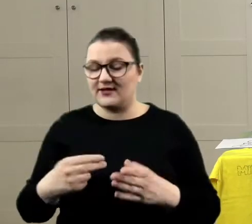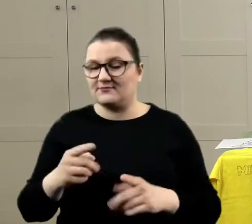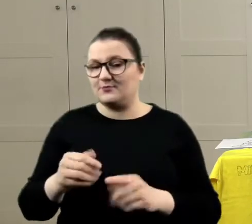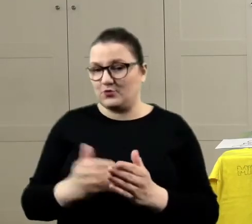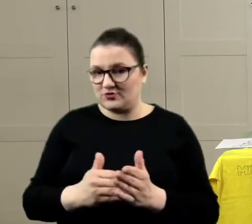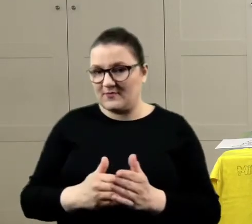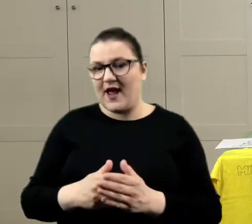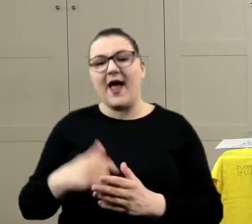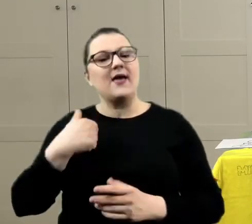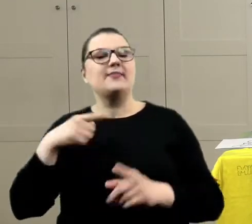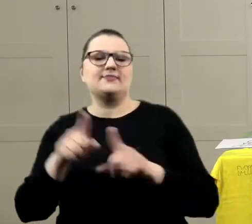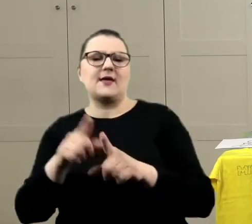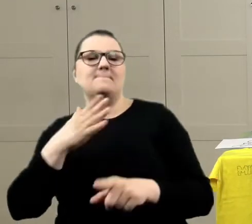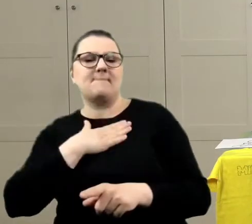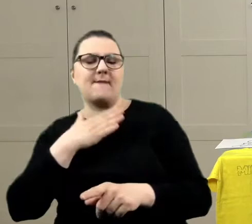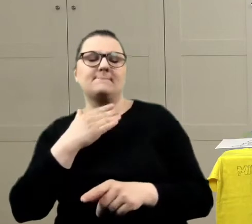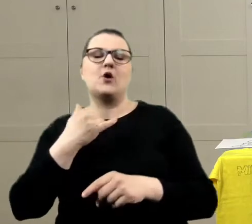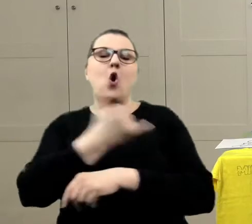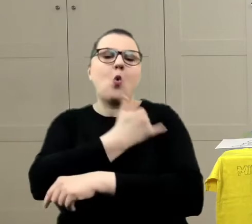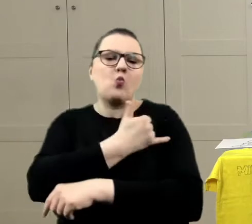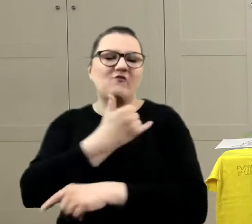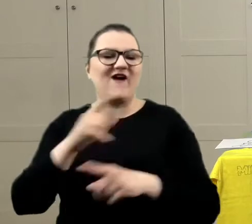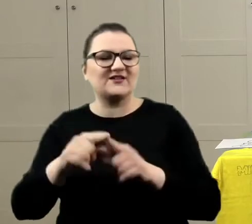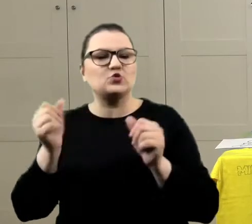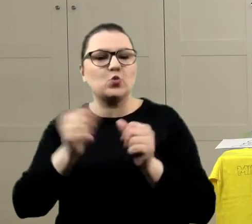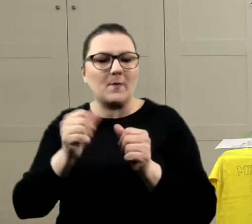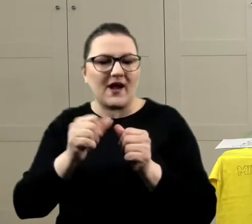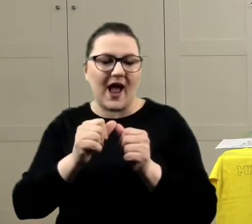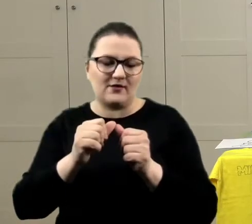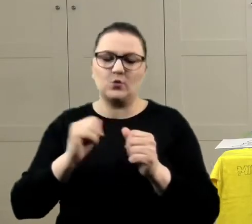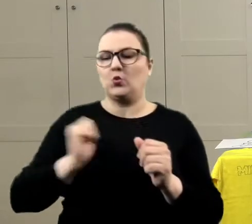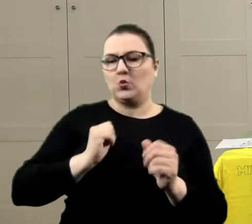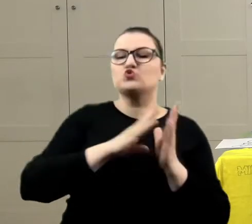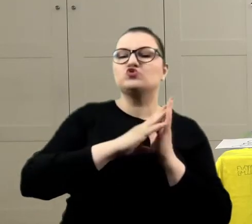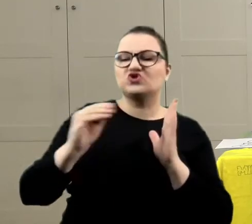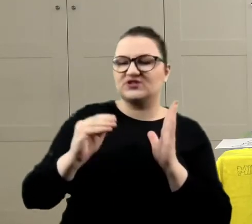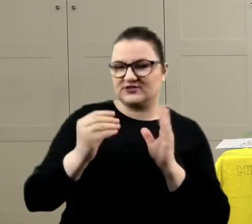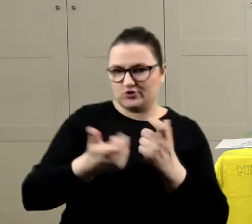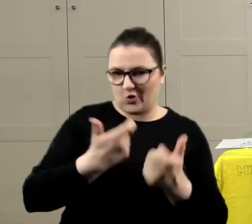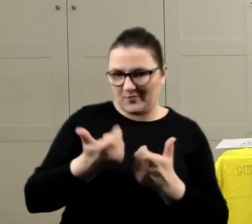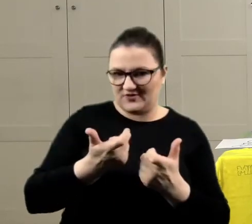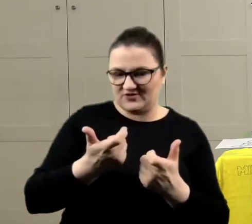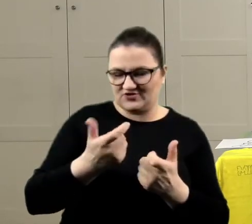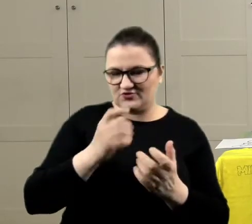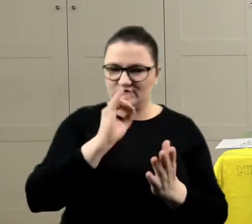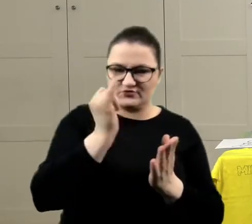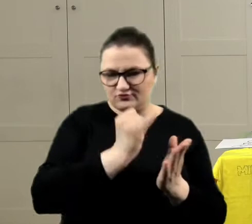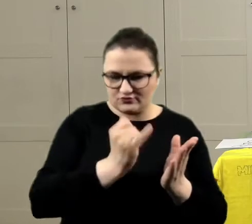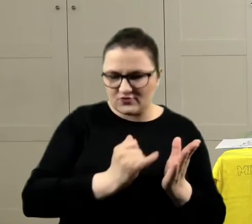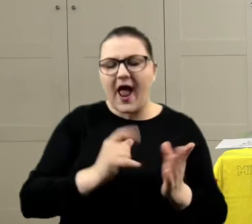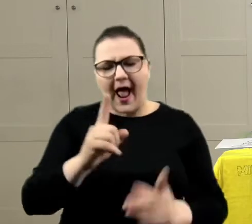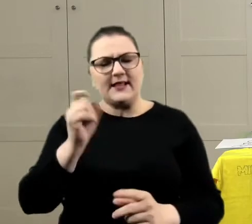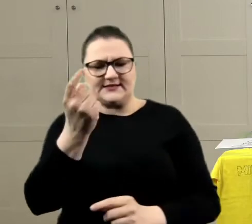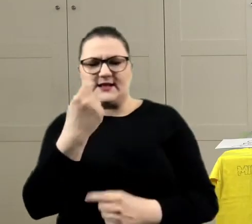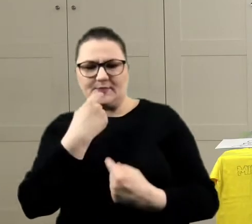słuchajcie, mam też ołówek i gumkę do naszkicowania, ale a propos szkicowania to też zaraz tutaj coś